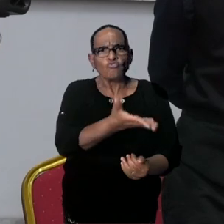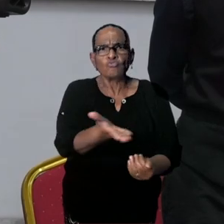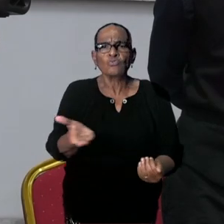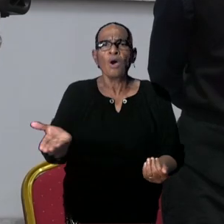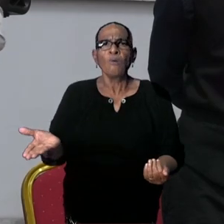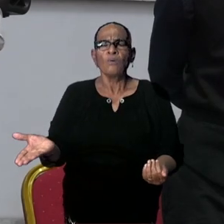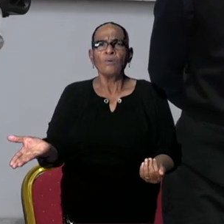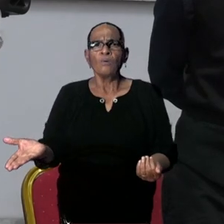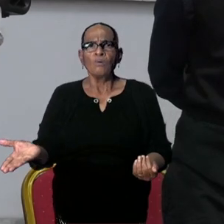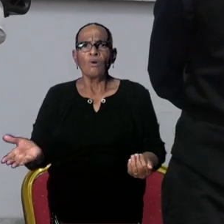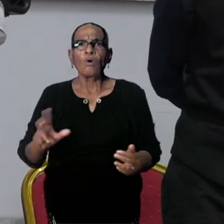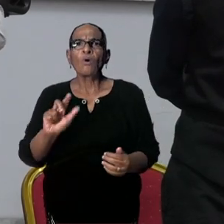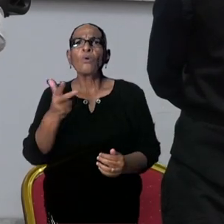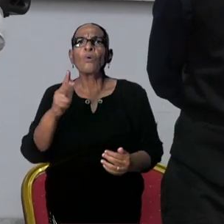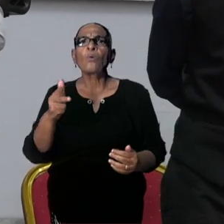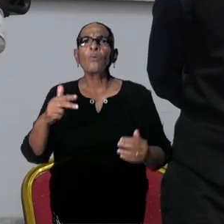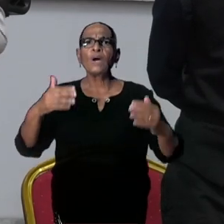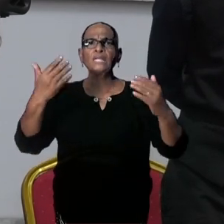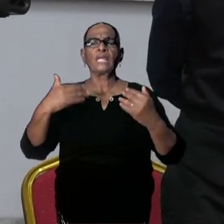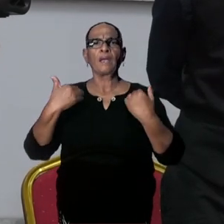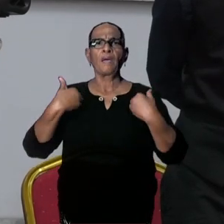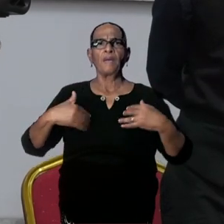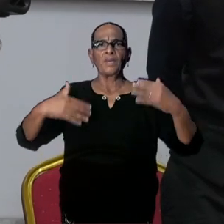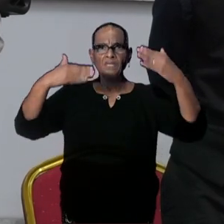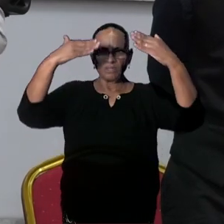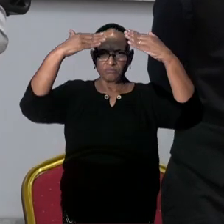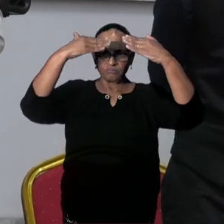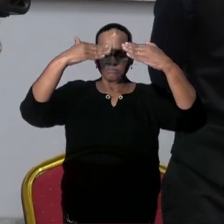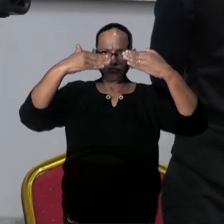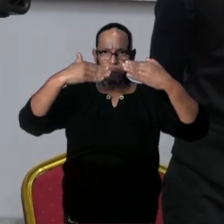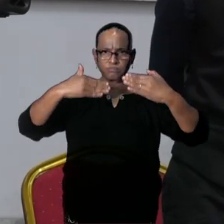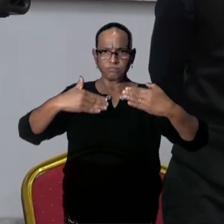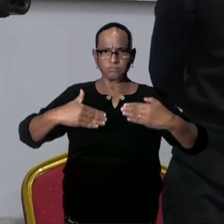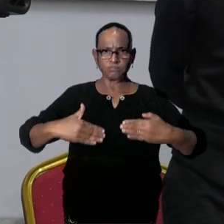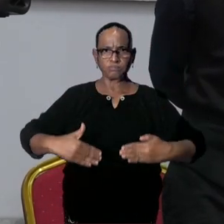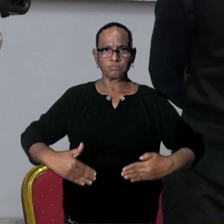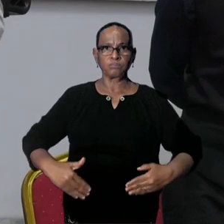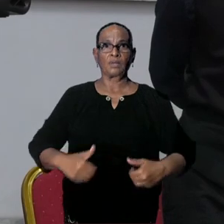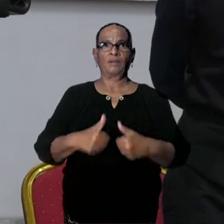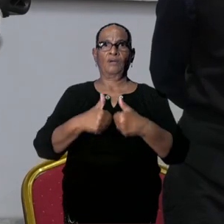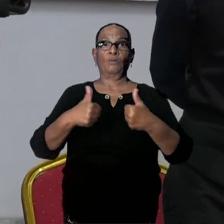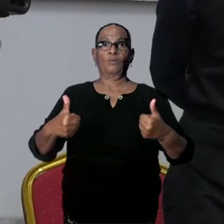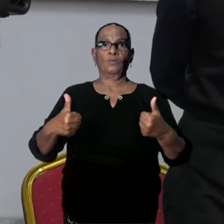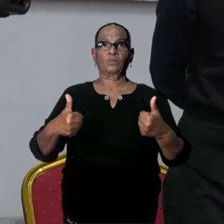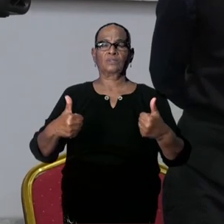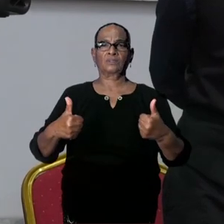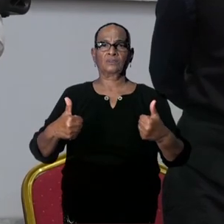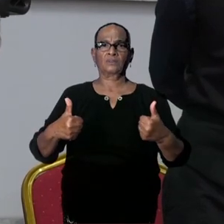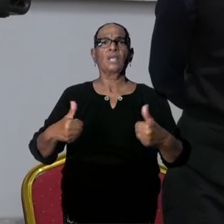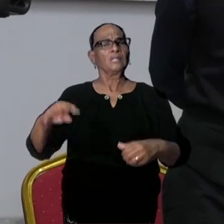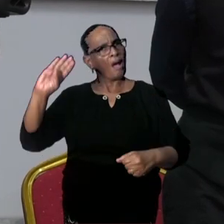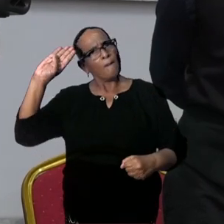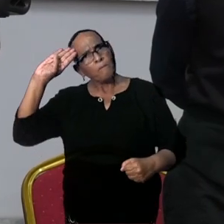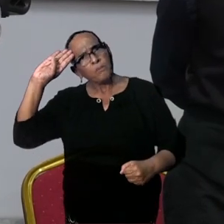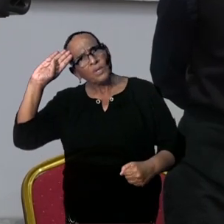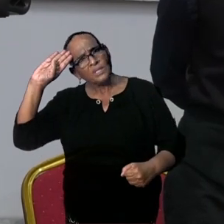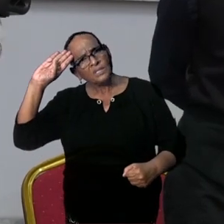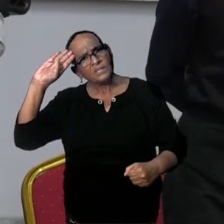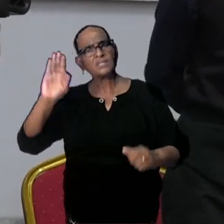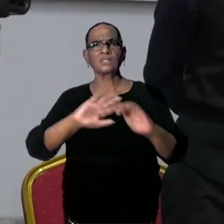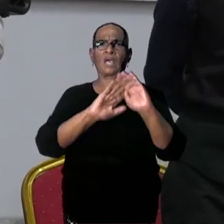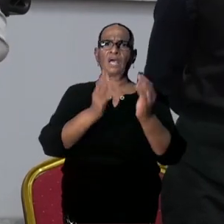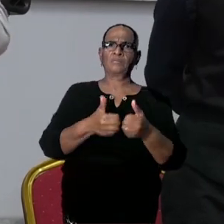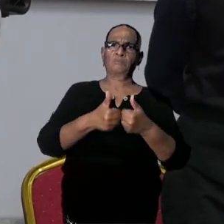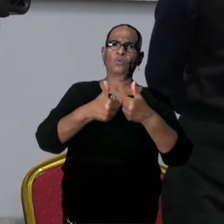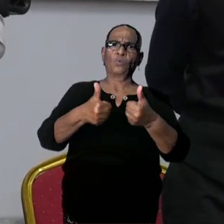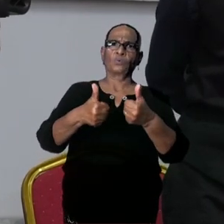Wanneer komen die body scans om direct dit te controleren? En dan hebben we direct ook die body scans om het algemene politie optreden in Suriname in de